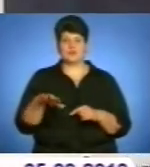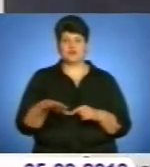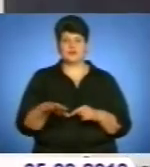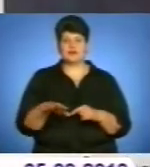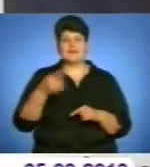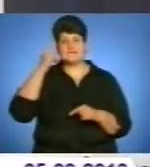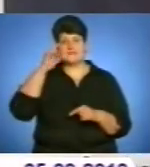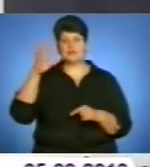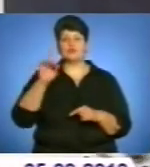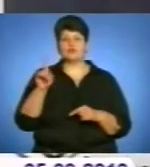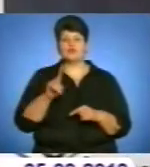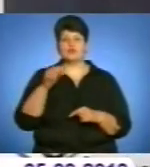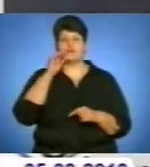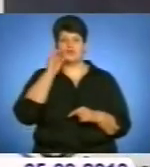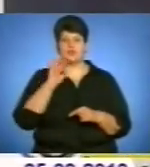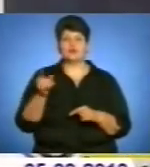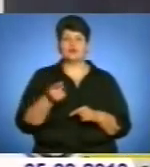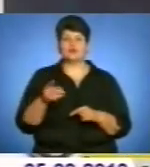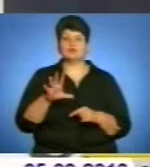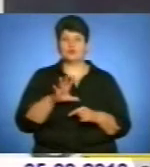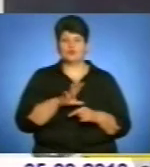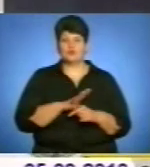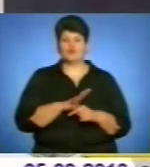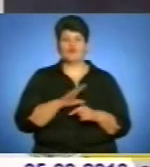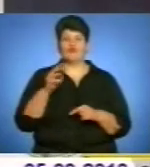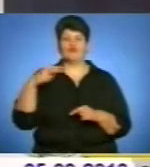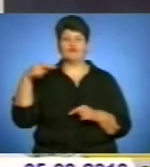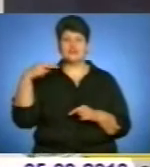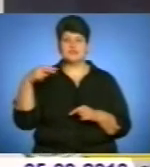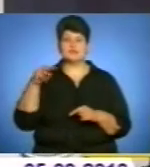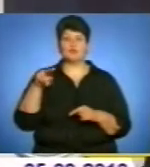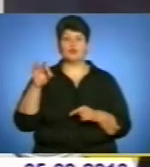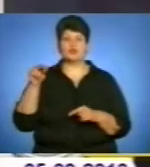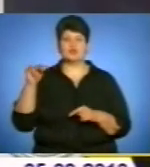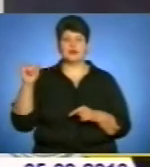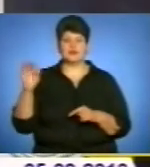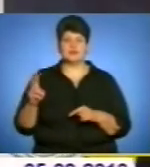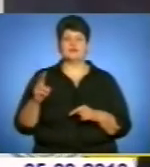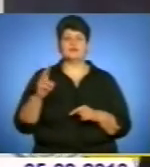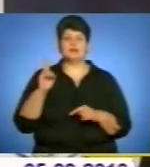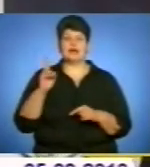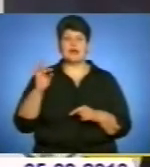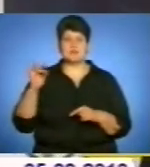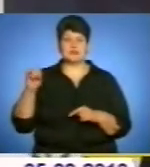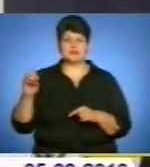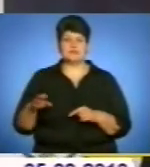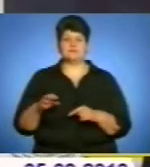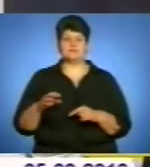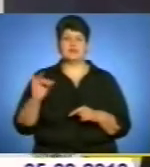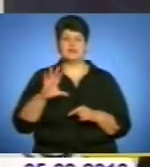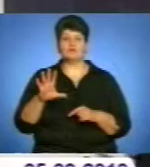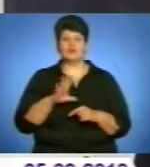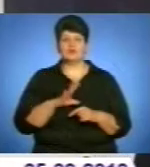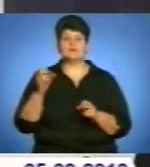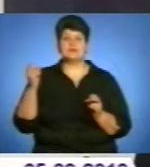що Шевченко перебував на Тернопільщині, у Вишневці, Почаєві і Кременці. І був